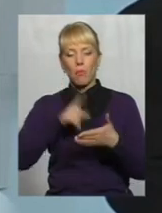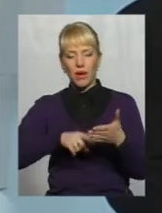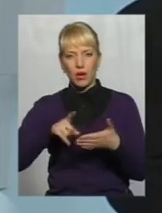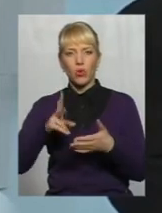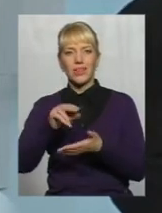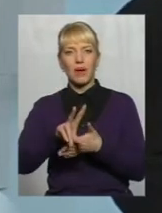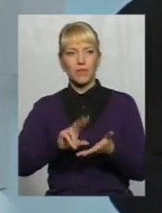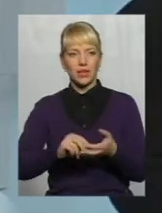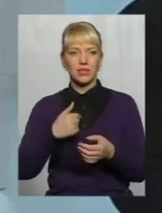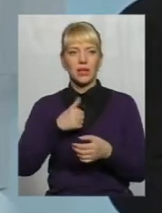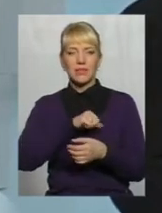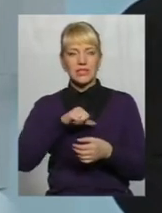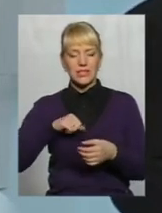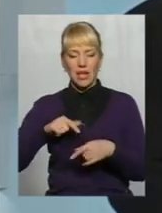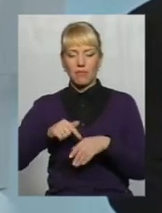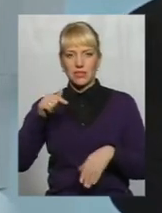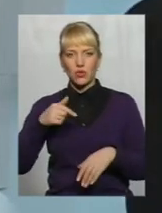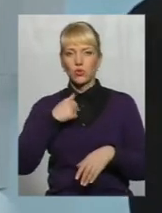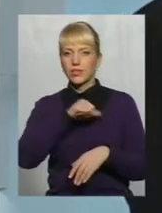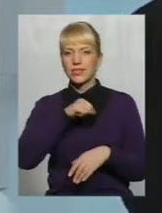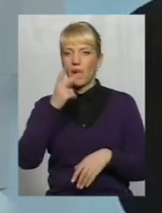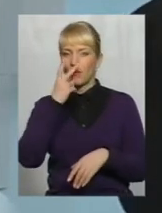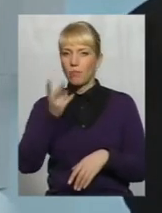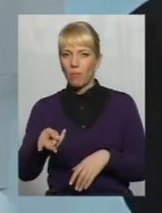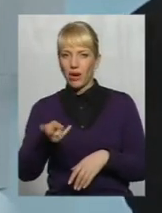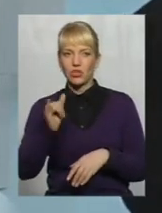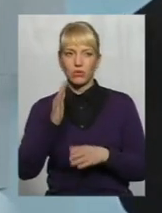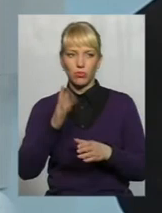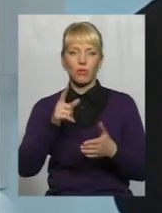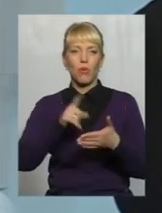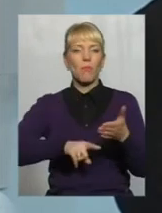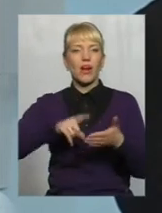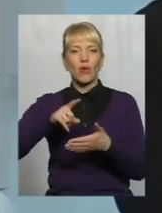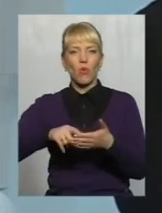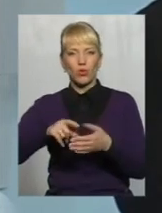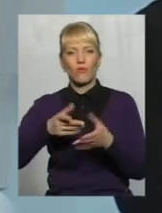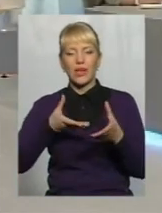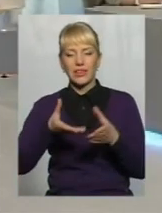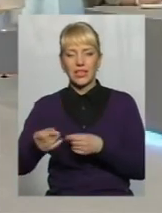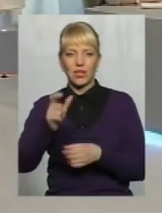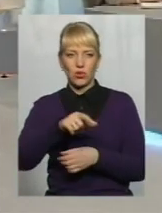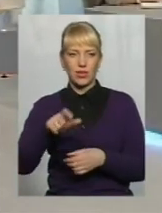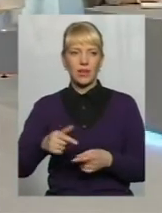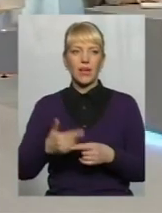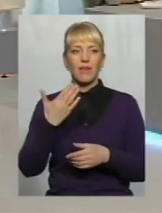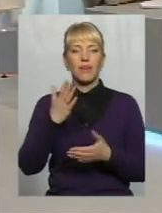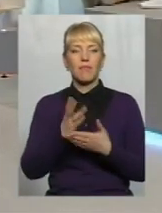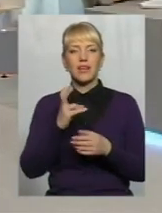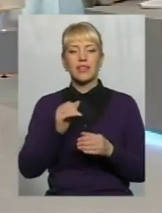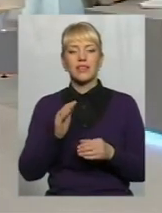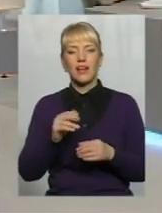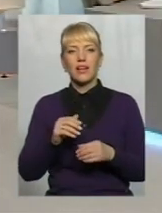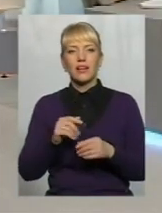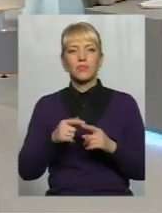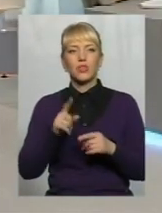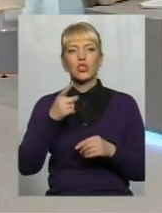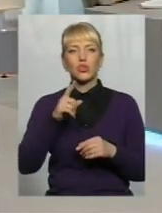ми ж самі це відчули, самі побачили і будемо переконувати. Ви маєте на увазі, що по перспективному плану